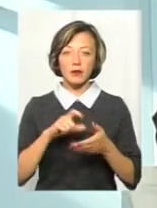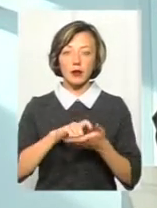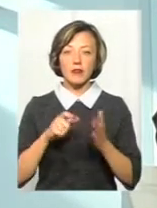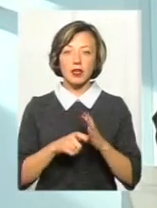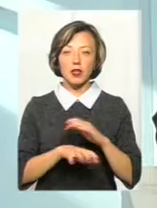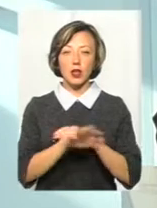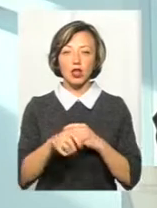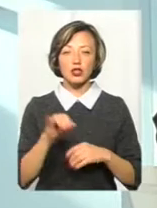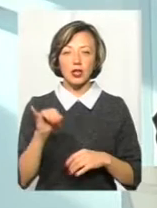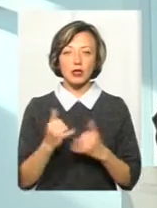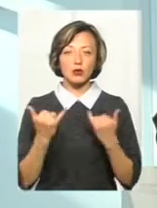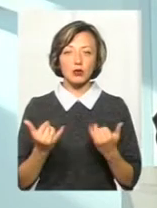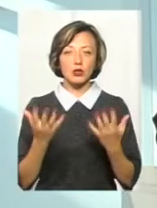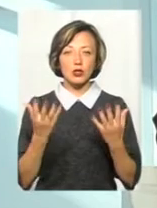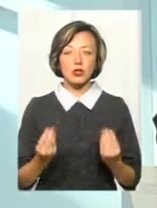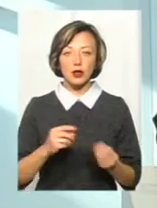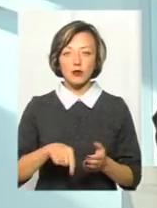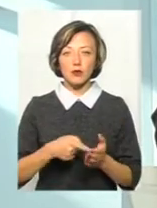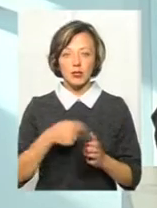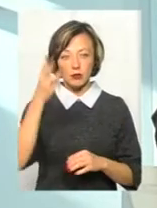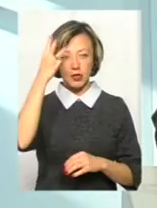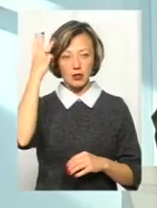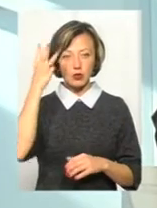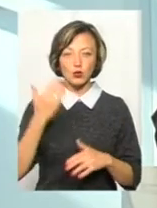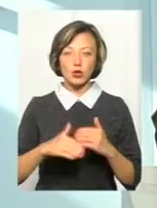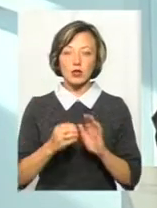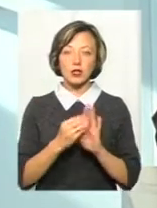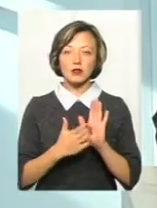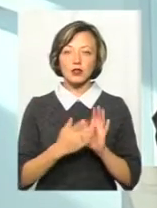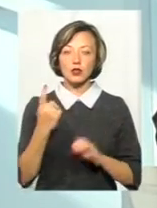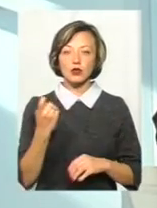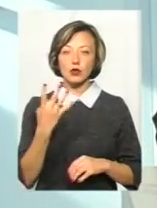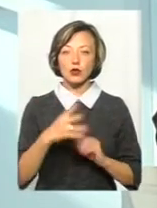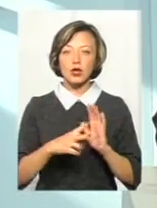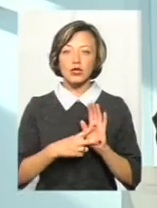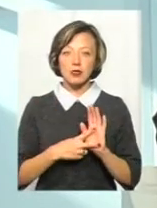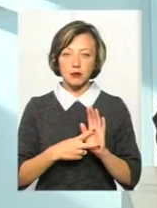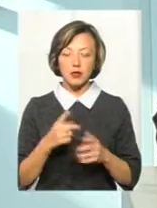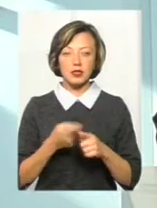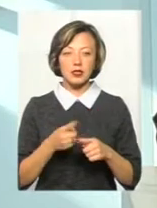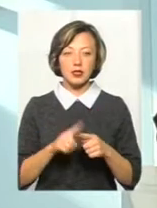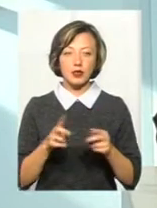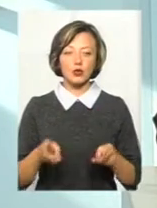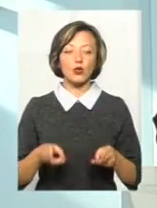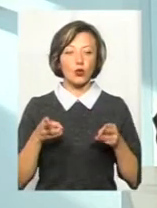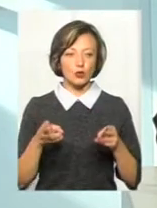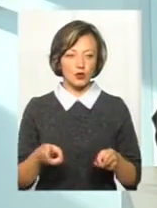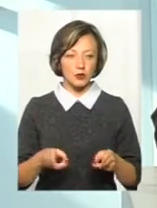крадіжки. І на сьогоднішній день в місті Хмельницькому вже зареєстровано 147 даних злочинів.